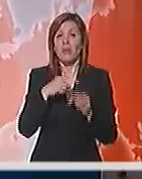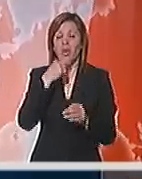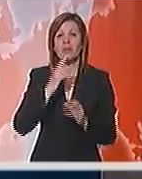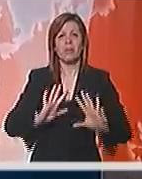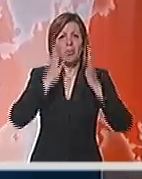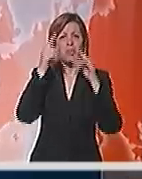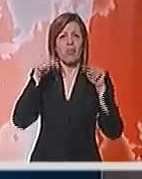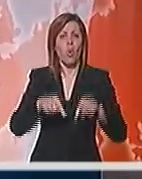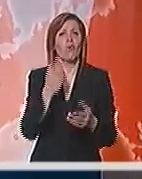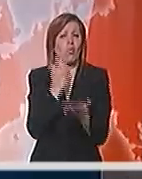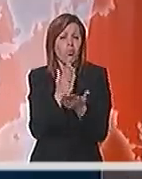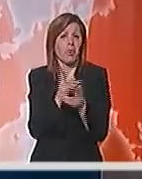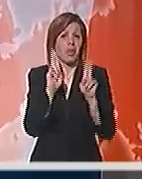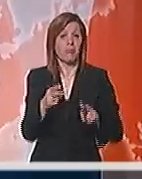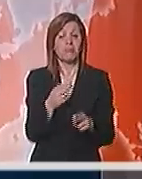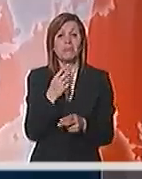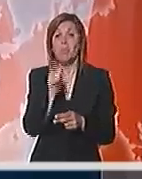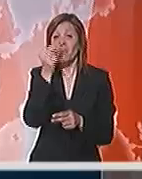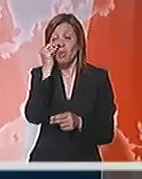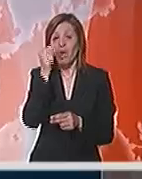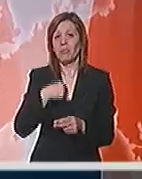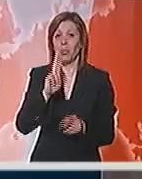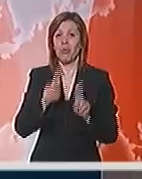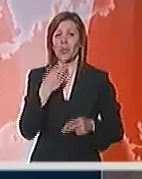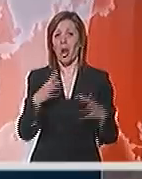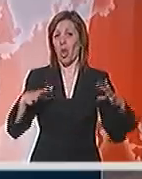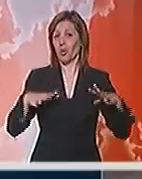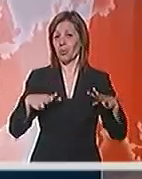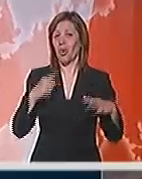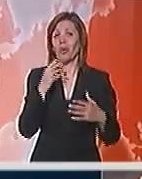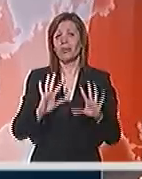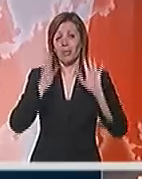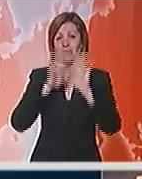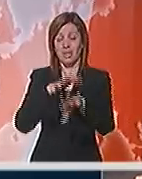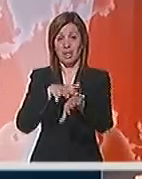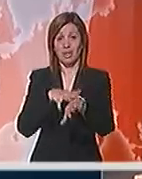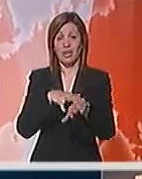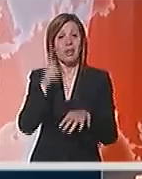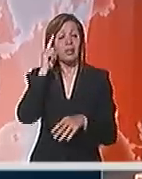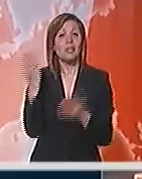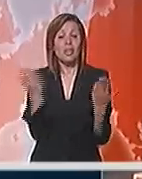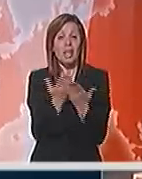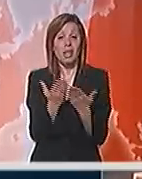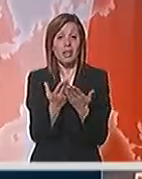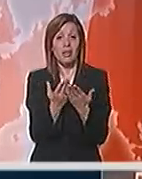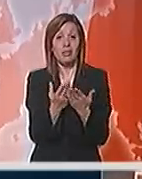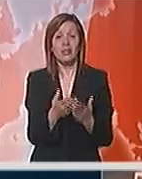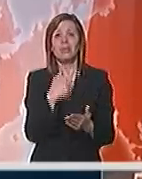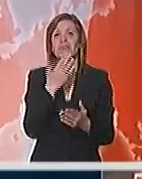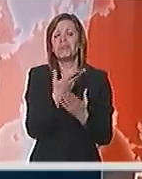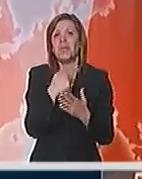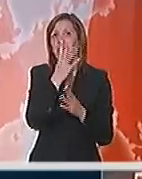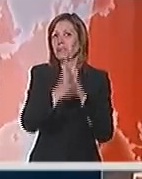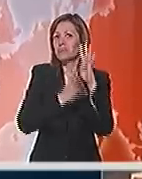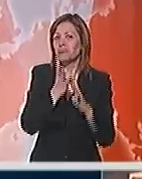demonstracije ovde uvek ima, ali valjda će za 1. maj možemo i da se malo odmorimo od demonstriranja. Znači gde? Gajevi negde,